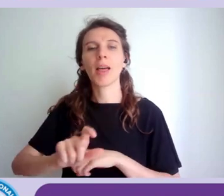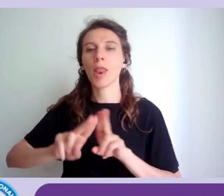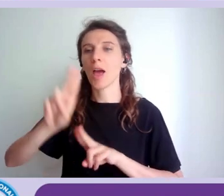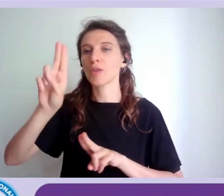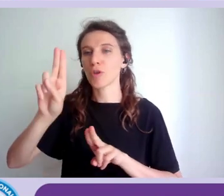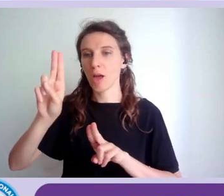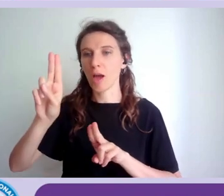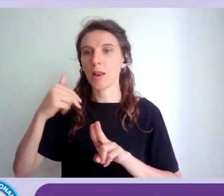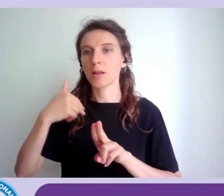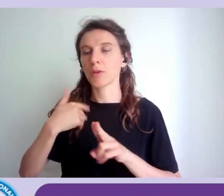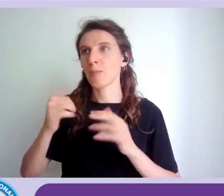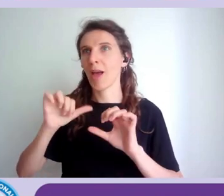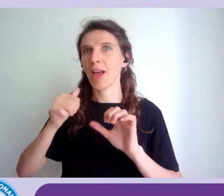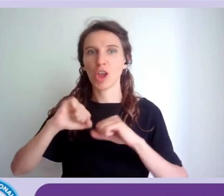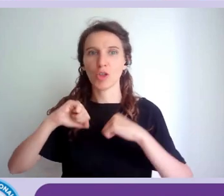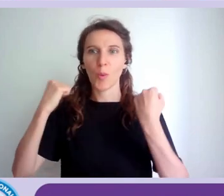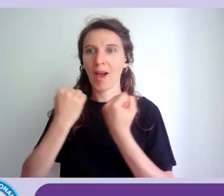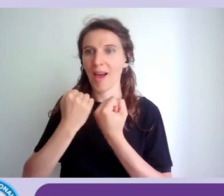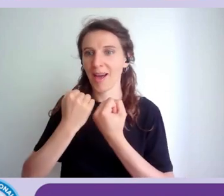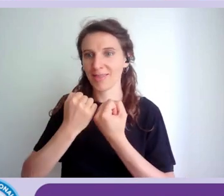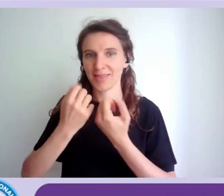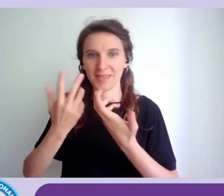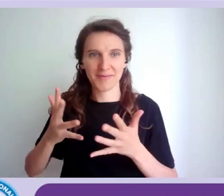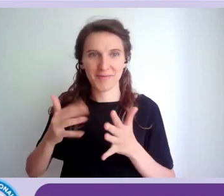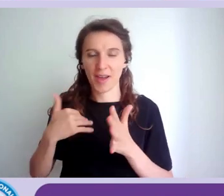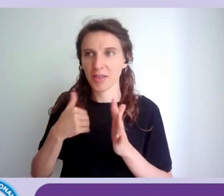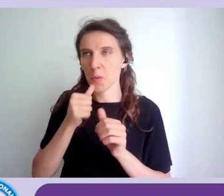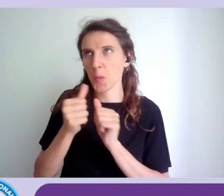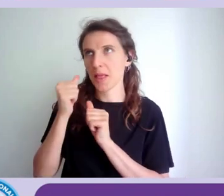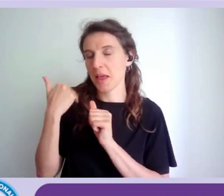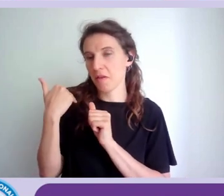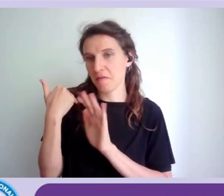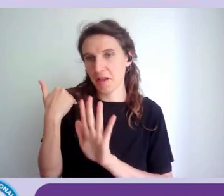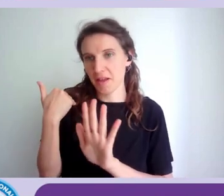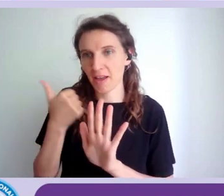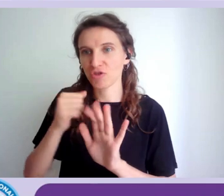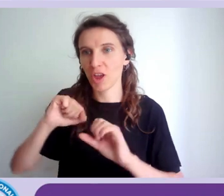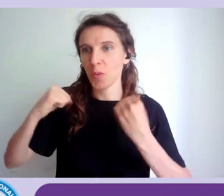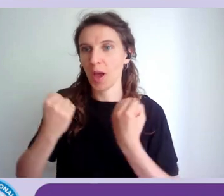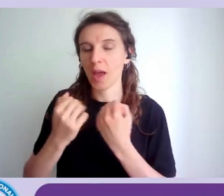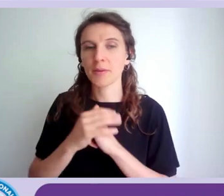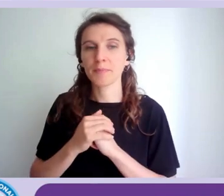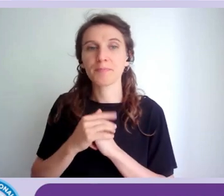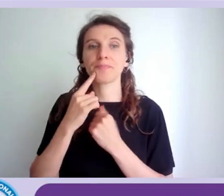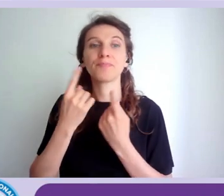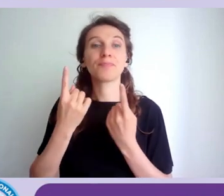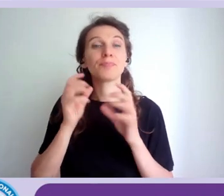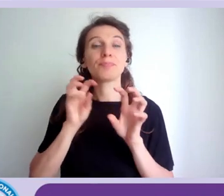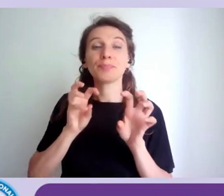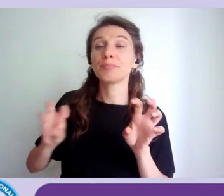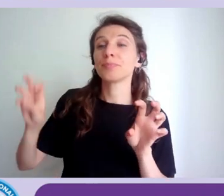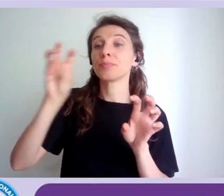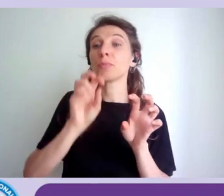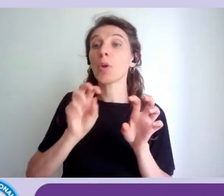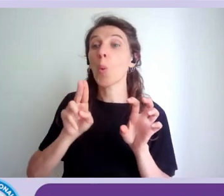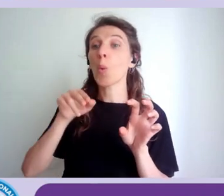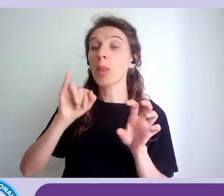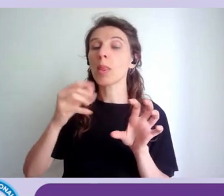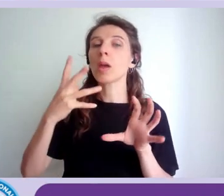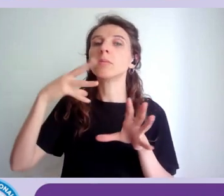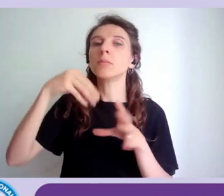cento e passa anni qualche anno fa e la galassia uni raggruppa tutta una serie di